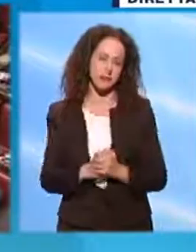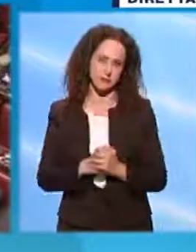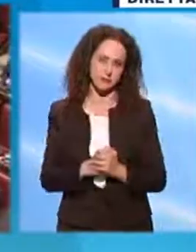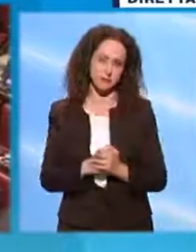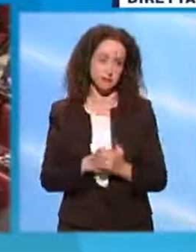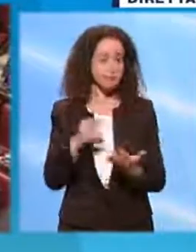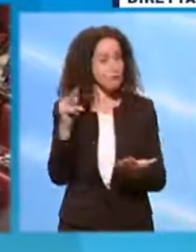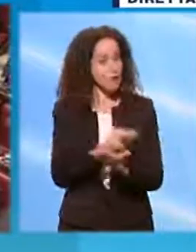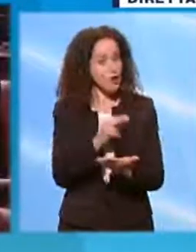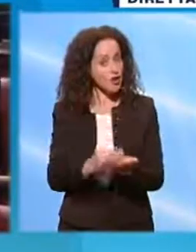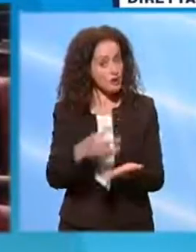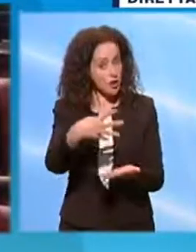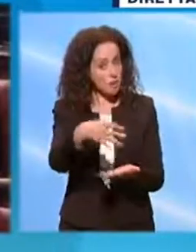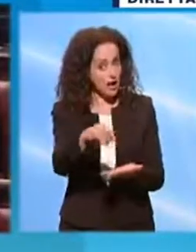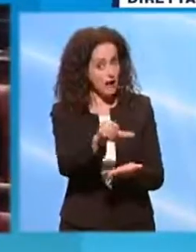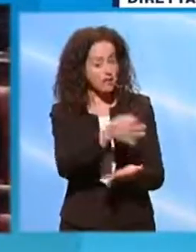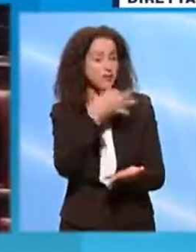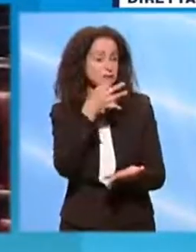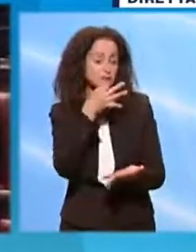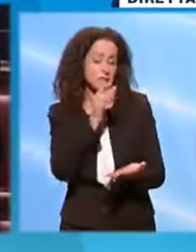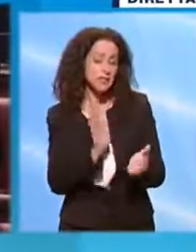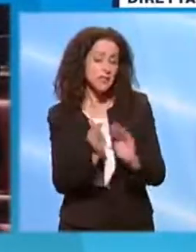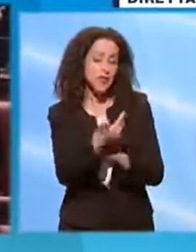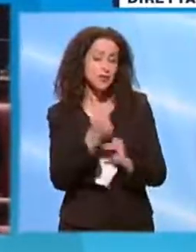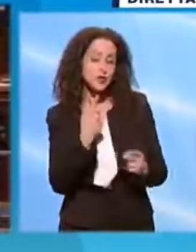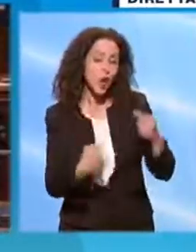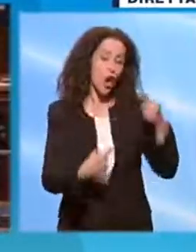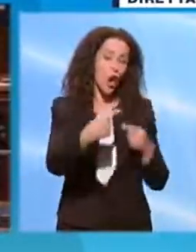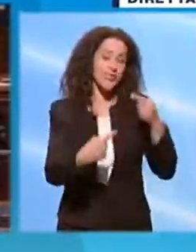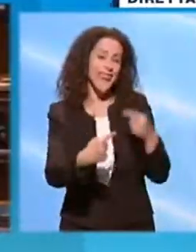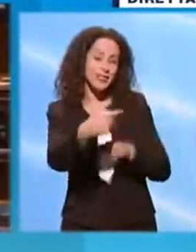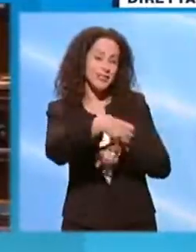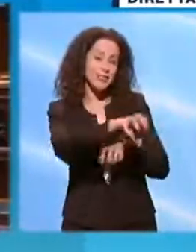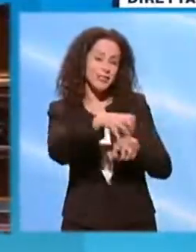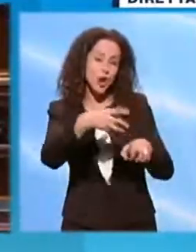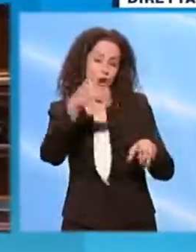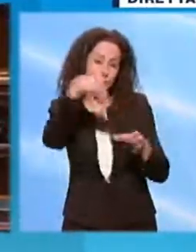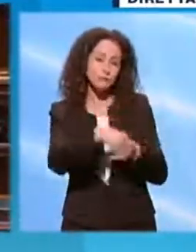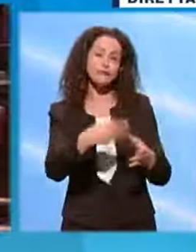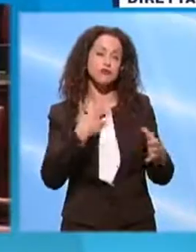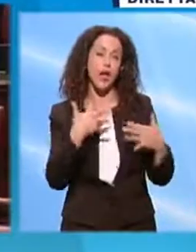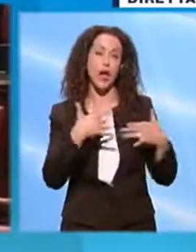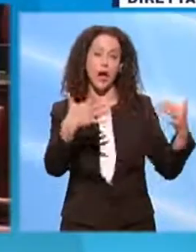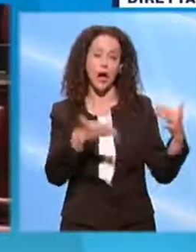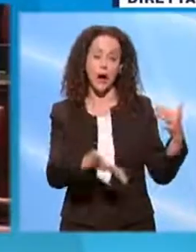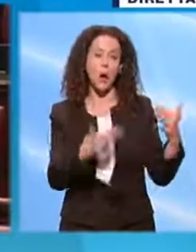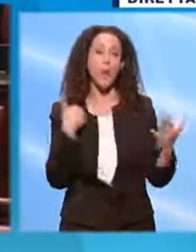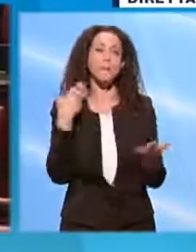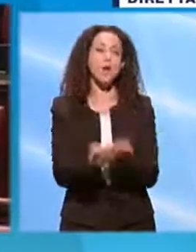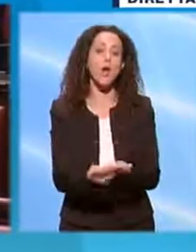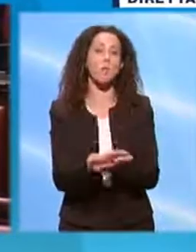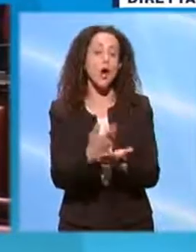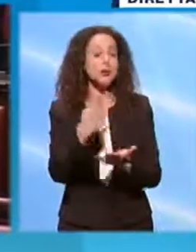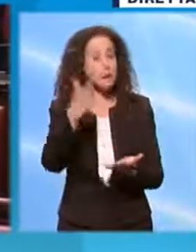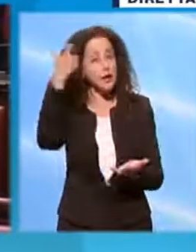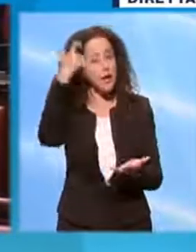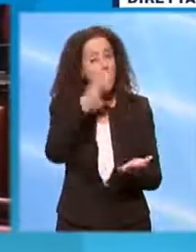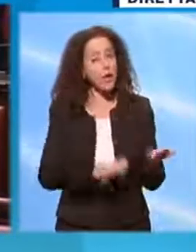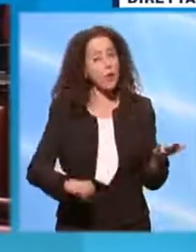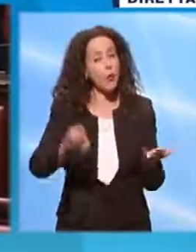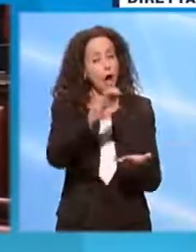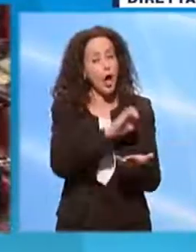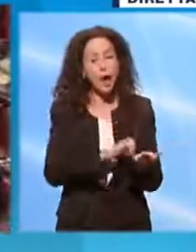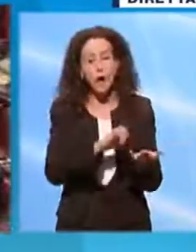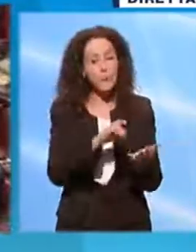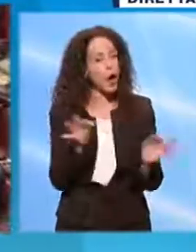si è votato per il MES per non far emergere le enormi contraddizioni che esistono in quest'Aula. Le proposte del Governo sull'Europa non sono